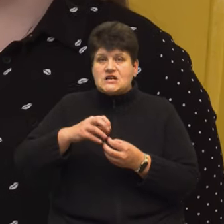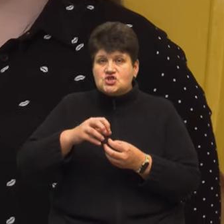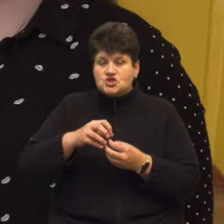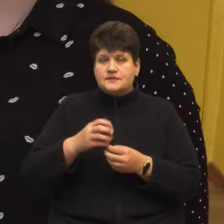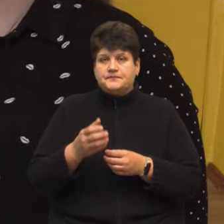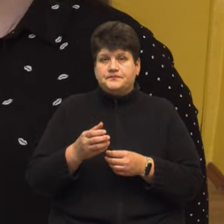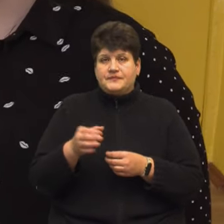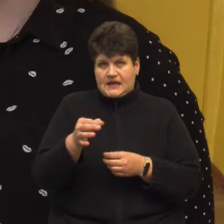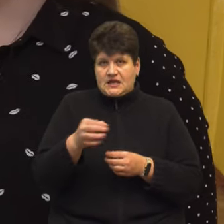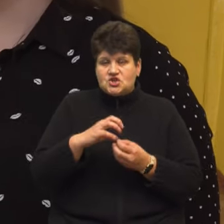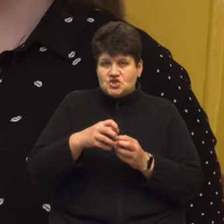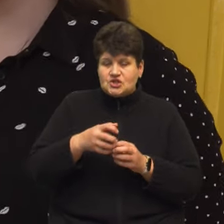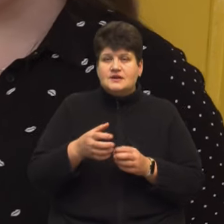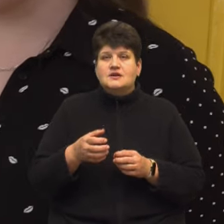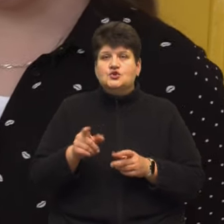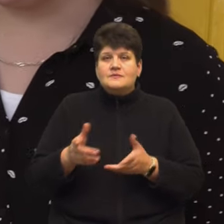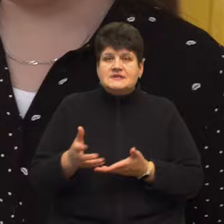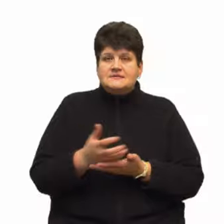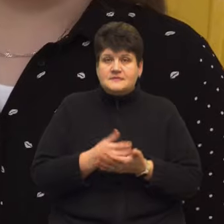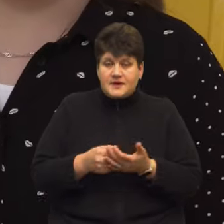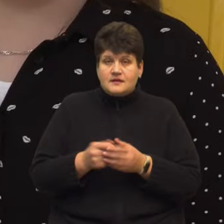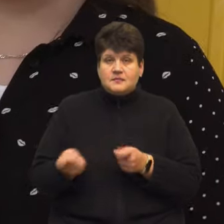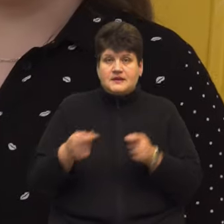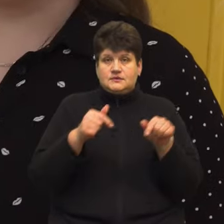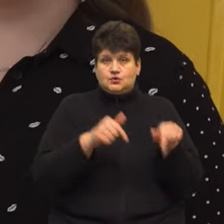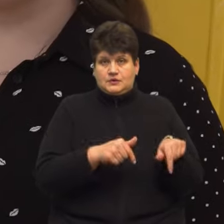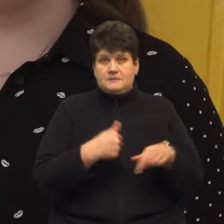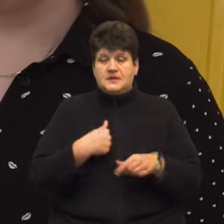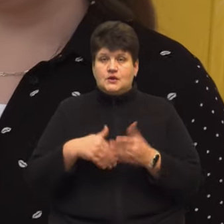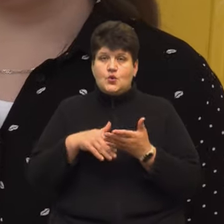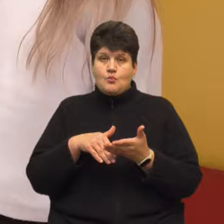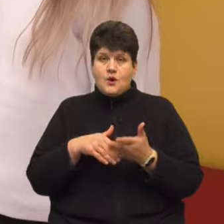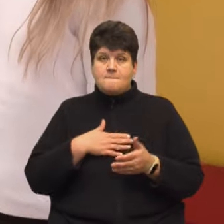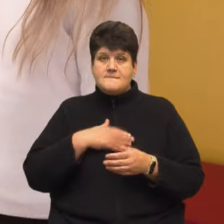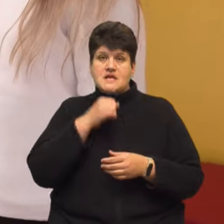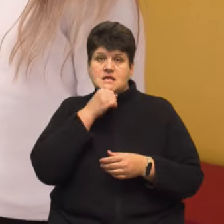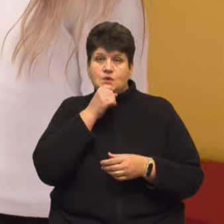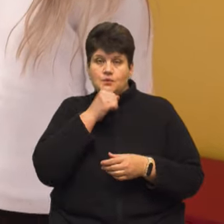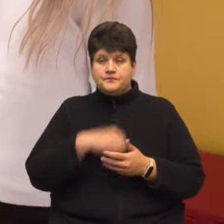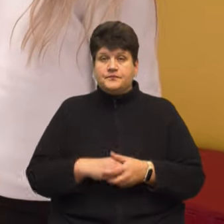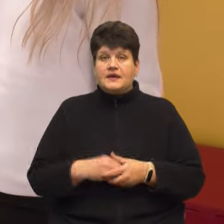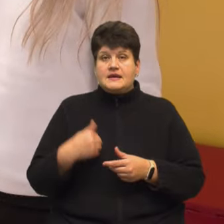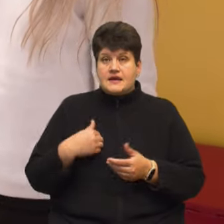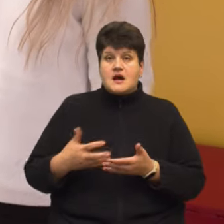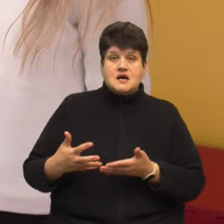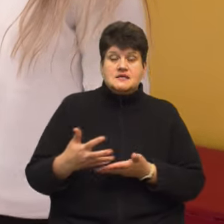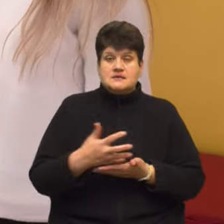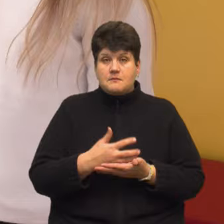щоб збирати і занести сюди. Мені допомагав мій дідок. Я збирала в